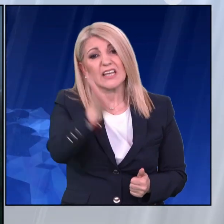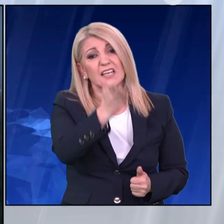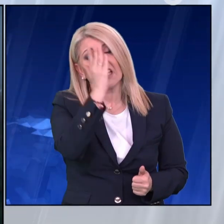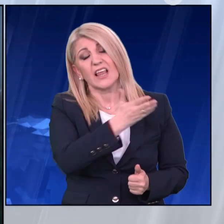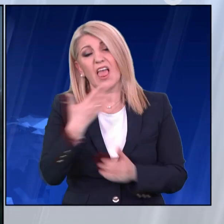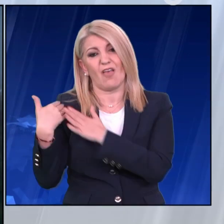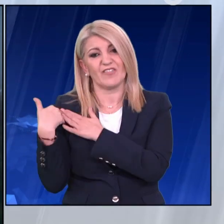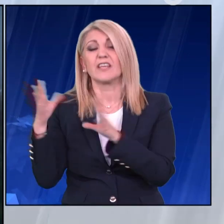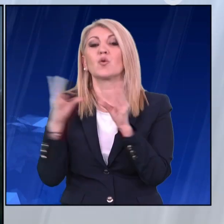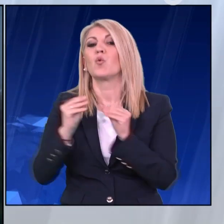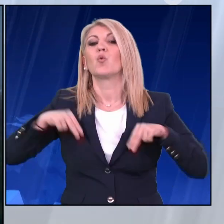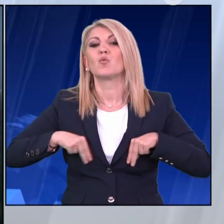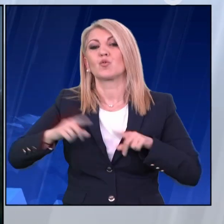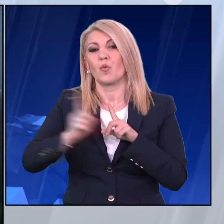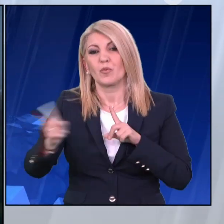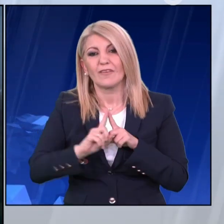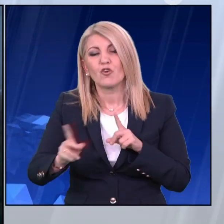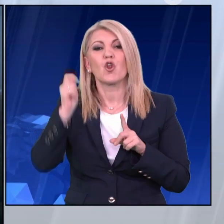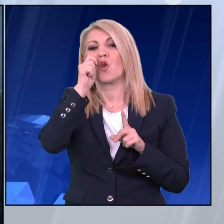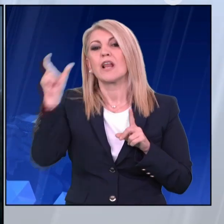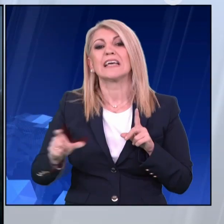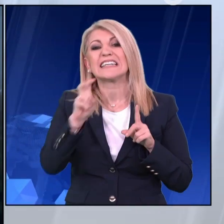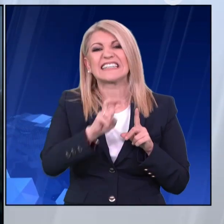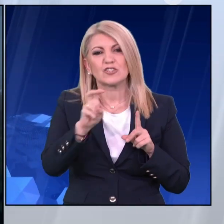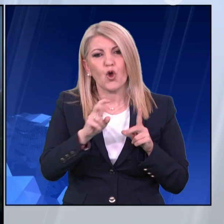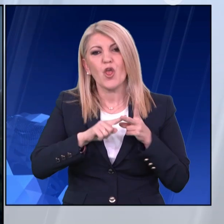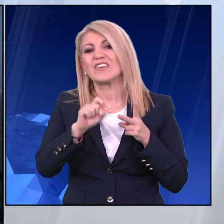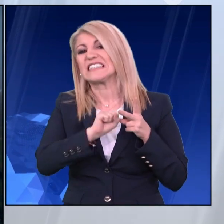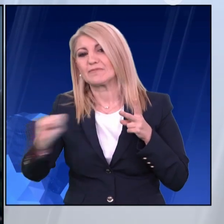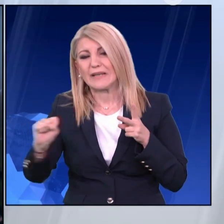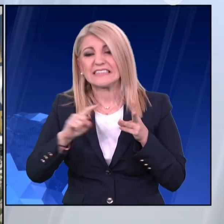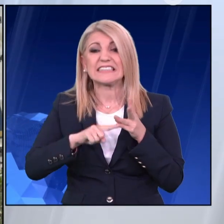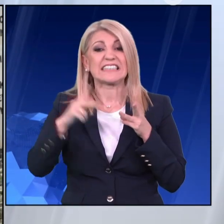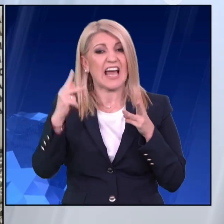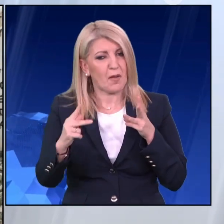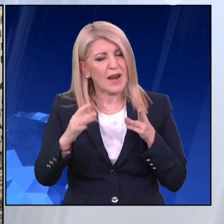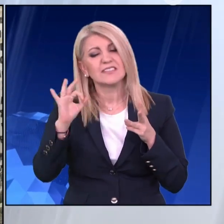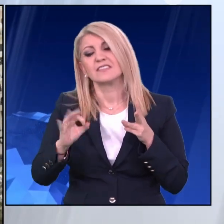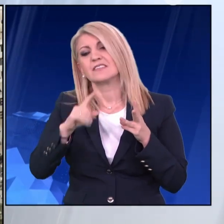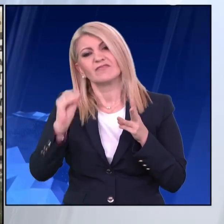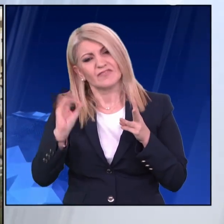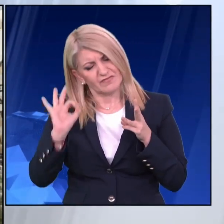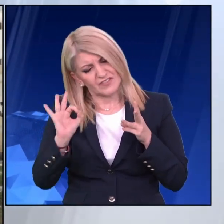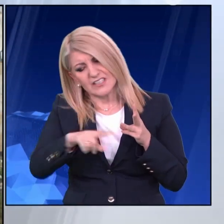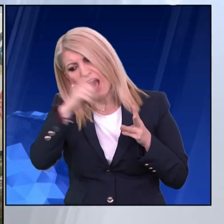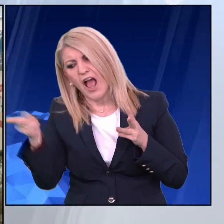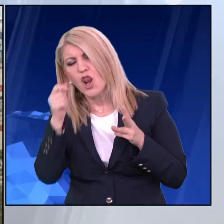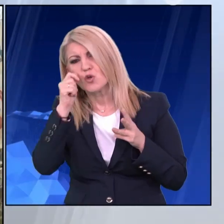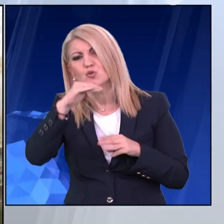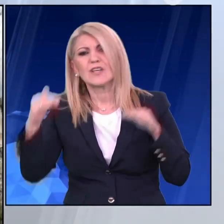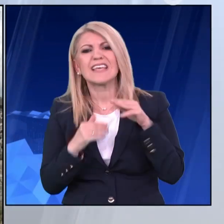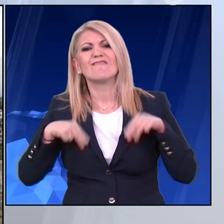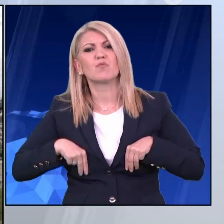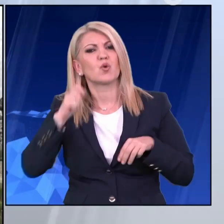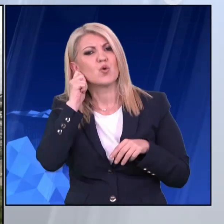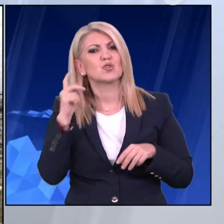μεταφορών κ. Χρυσοχοίδης, Πίρτζη Καραμαλή και το υφυπουργού κ. Καραγιάννη. Ωστόσο, με ανακοίνωσή τους οι βουλευτές του ΣΥΡΙΖΑ που επιρρύπτουν